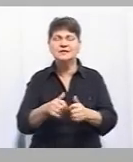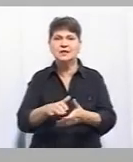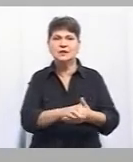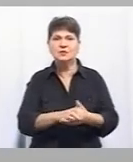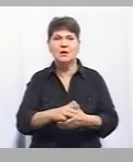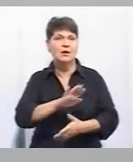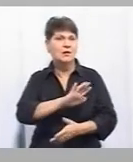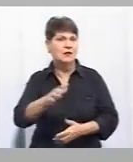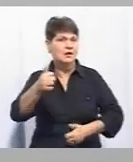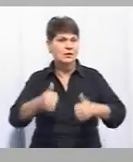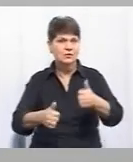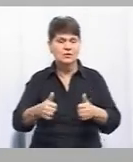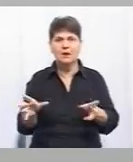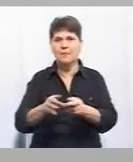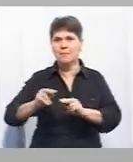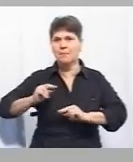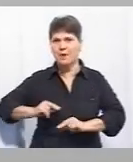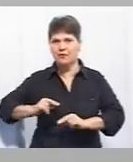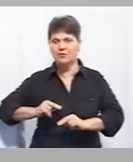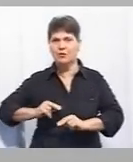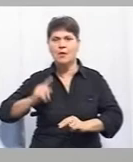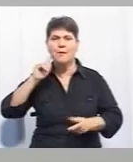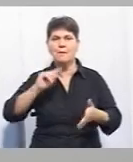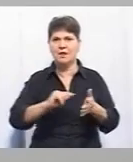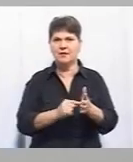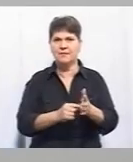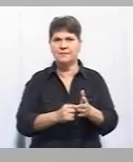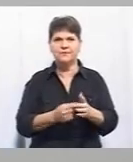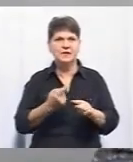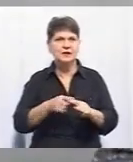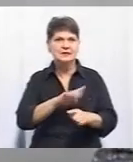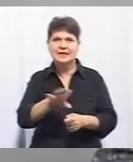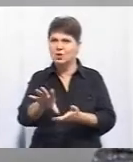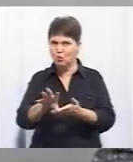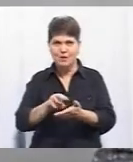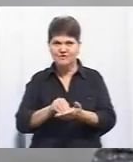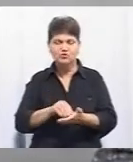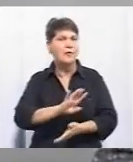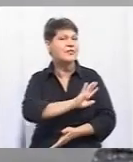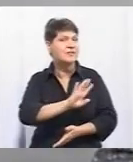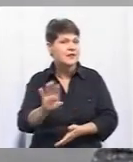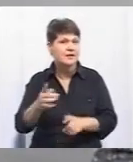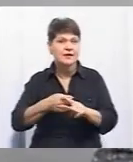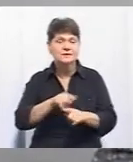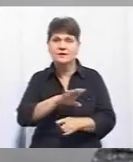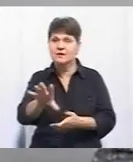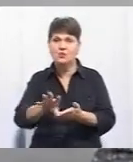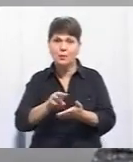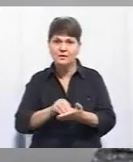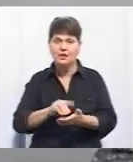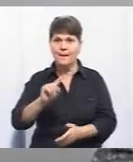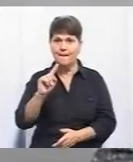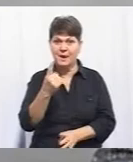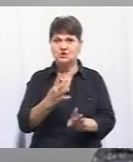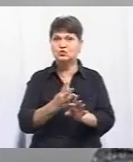конкурентними, ні противагою. Ми партнери, які працюють над нією метою. Це не дубляж функцій, дублювання? Ні, це не дубляж функцій. В першу чергу,